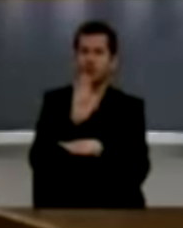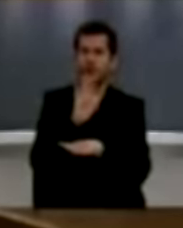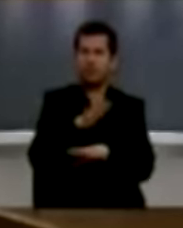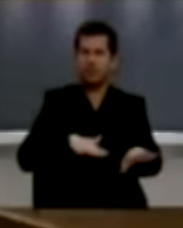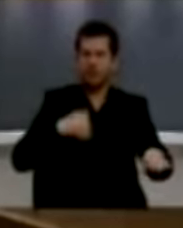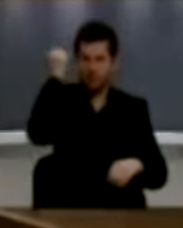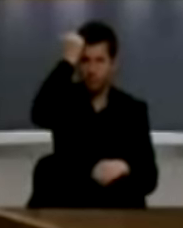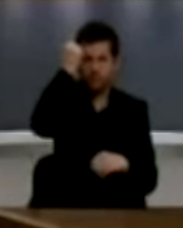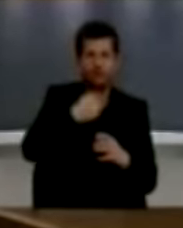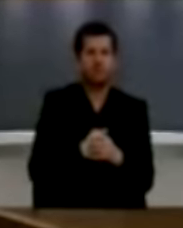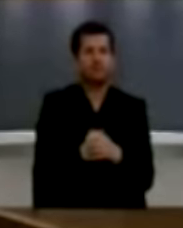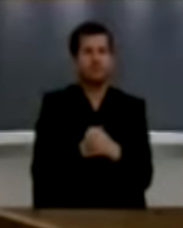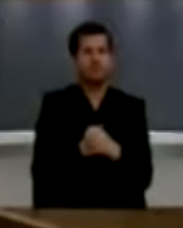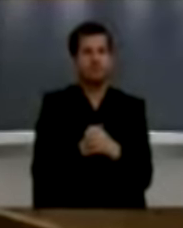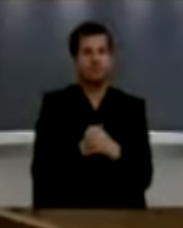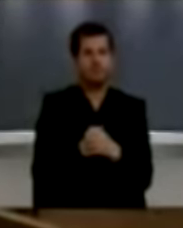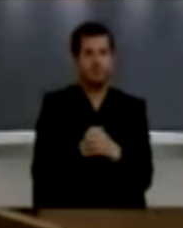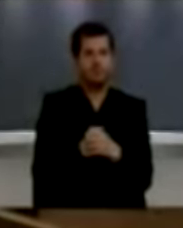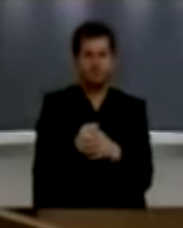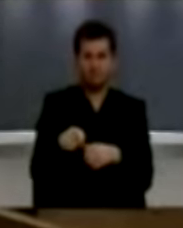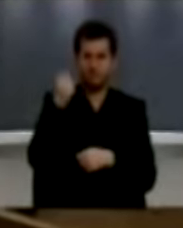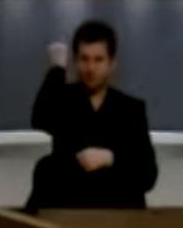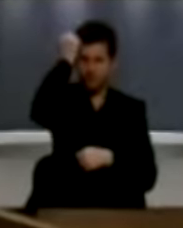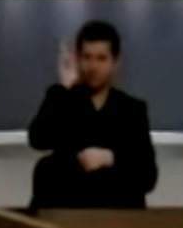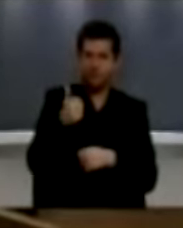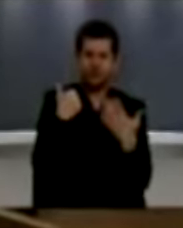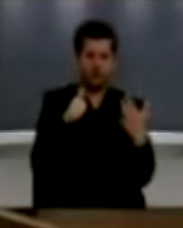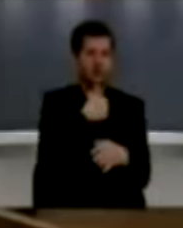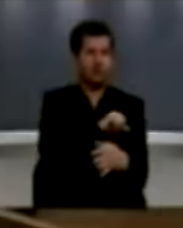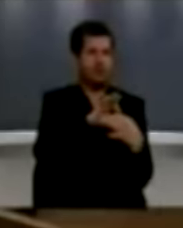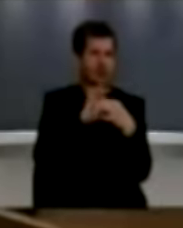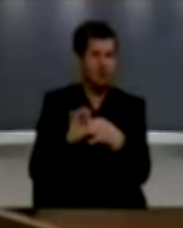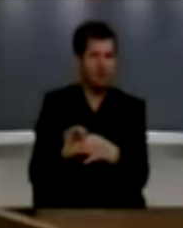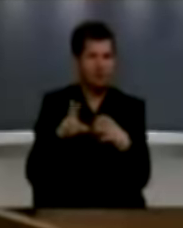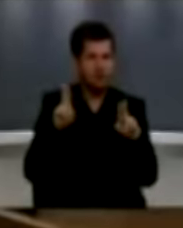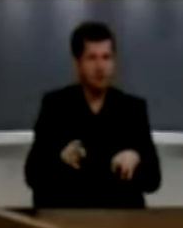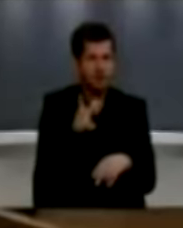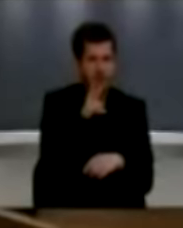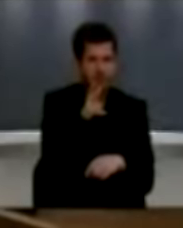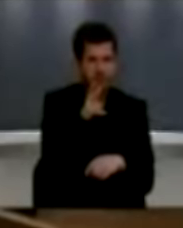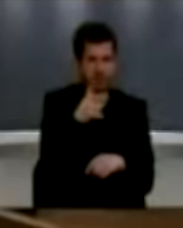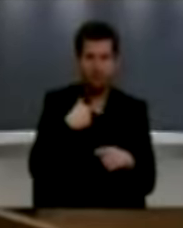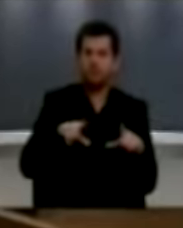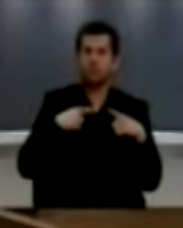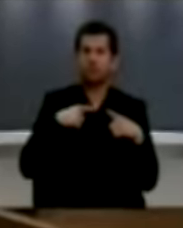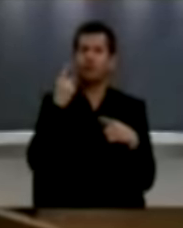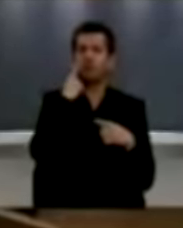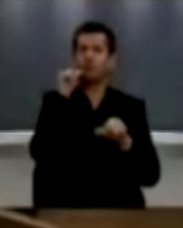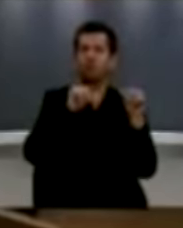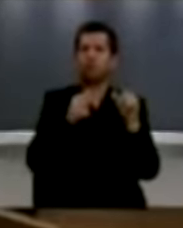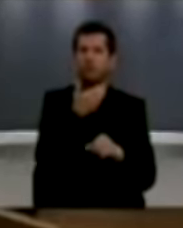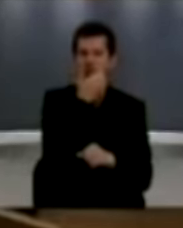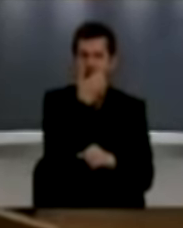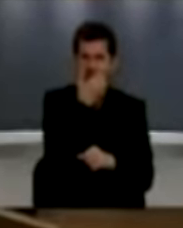Kosovës. Kosovëa vunë për drejtsi që 16 vjetë, e ne 16 vjetë jetojmë si eksperimenti drejtsisë.